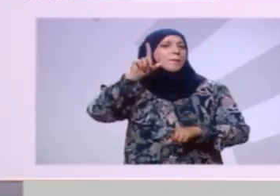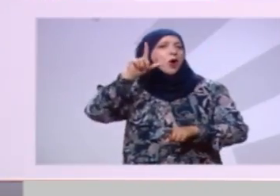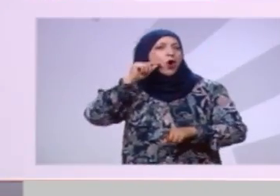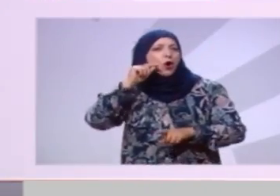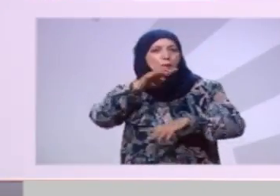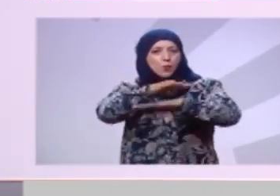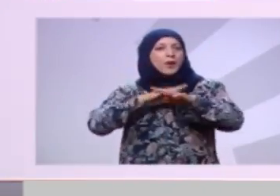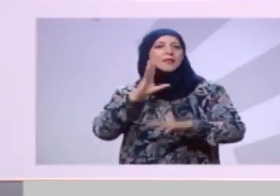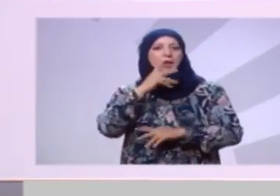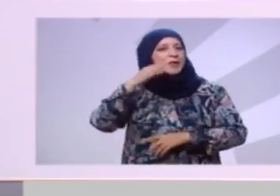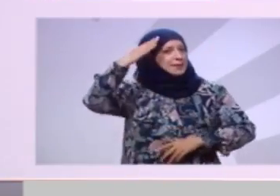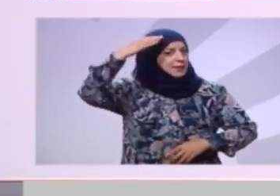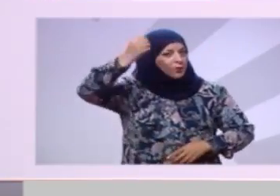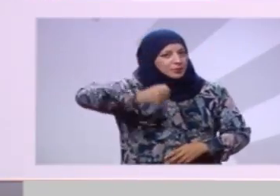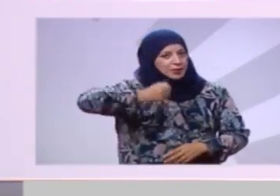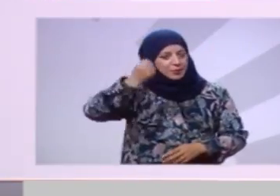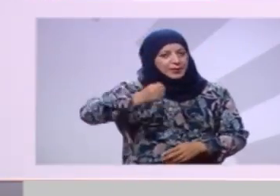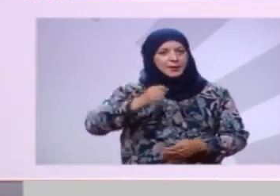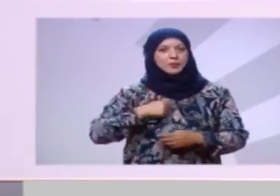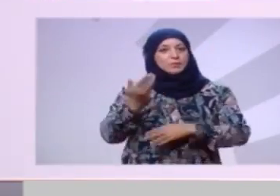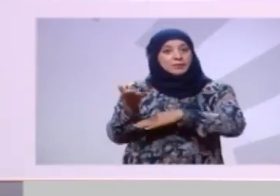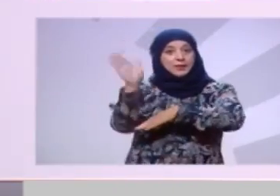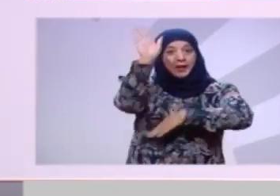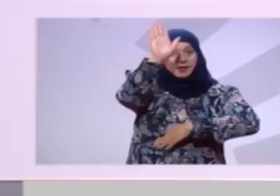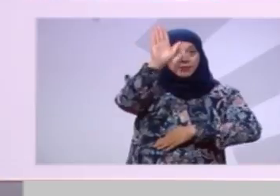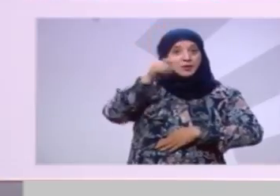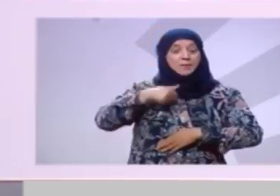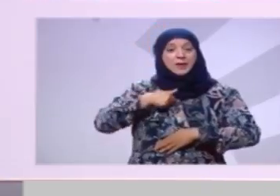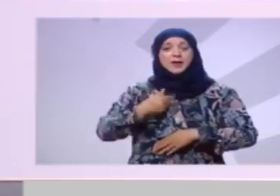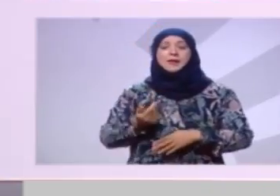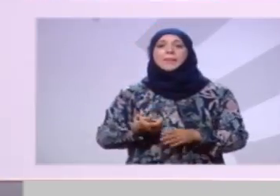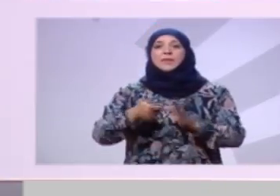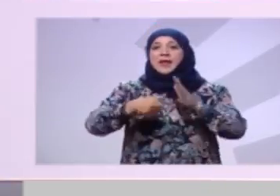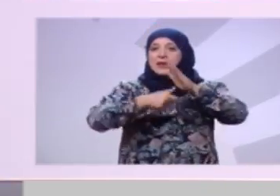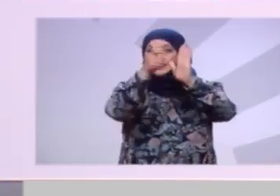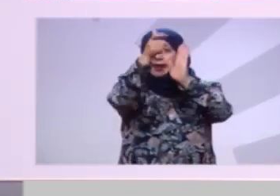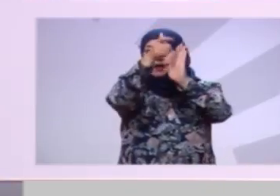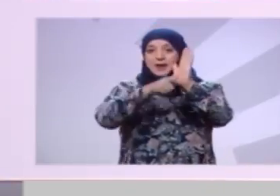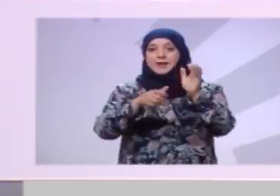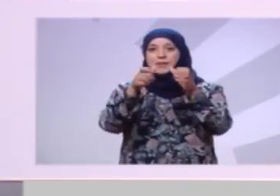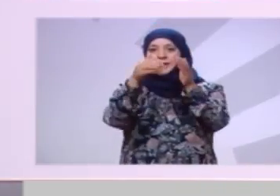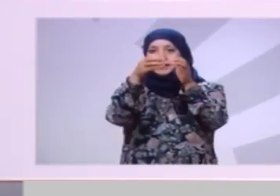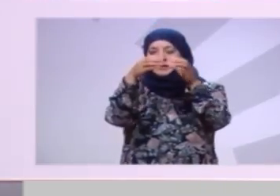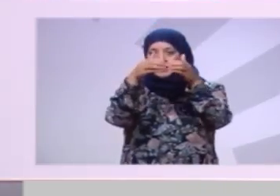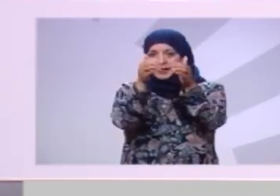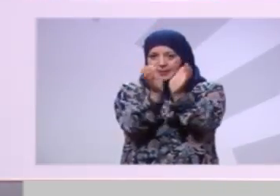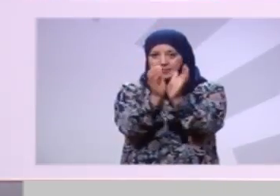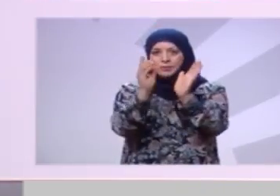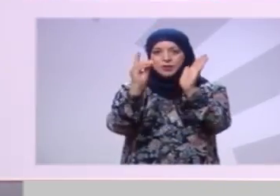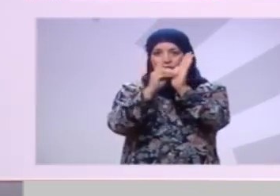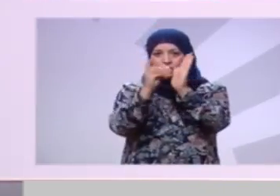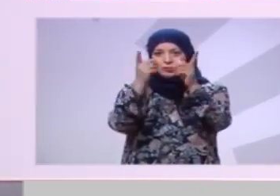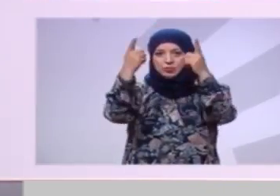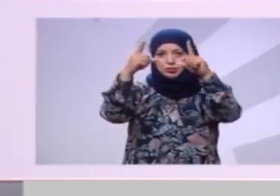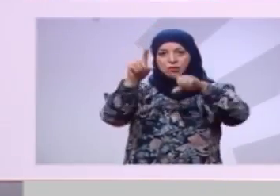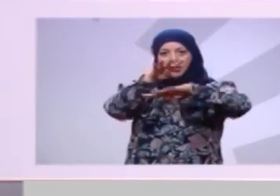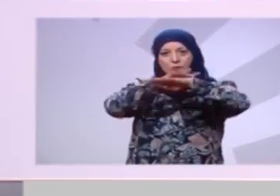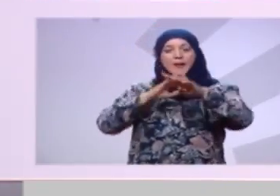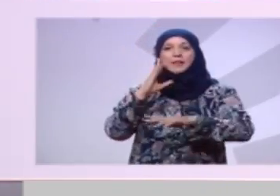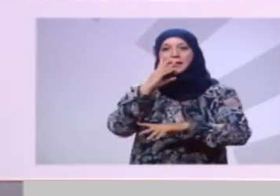السلام عليكم ورحمة الله وبركاته أتقدم إليكم أنا مسحميد رئيس قائمة الحزب الدستور الحر عن دائرة تكبلي